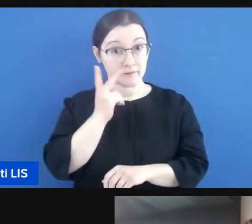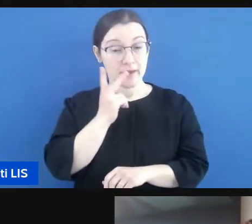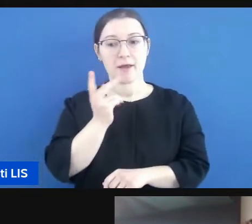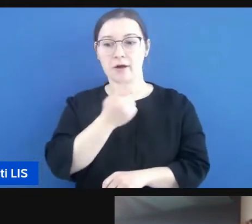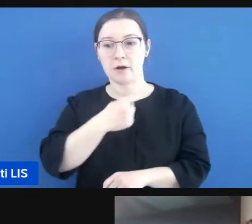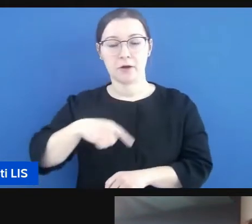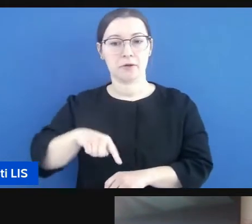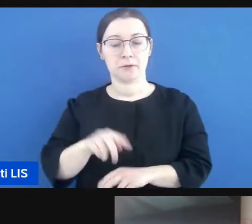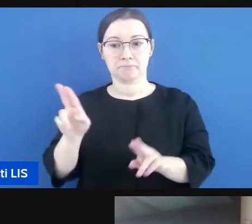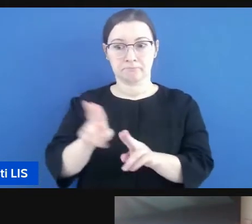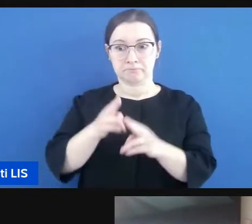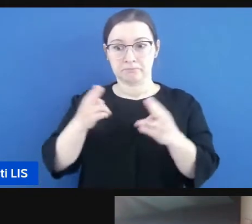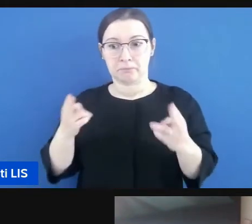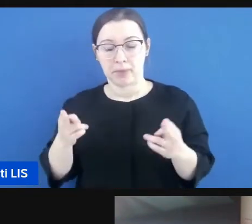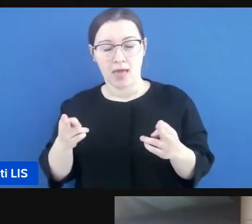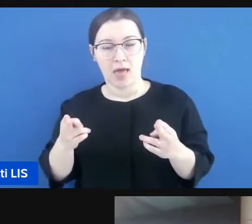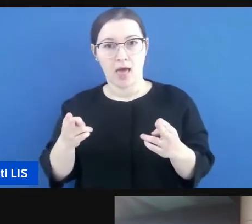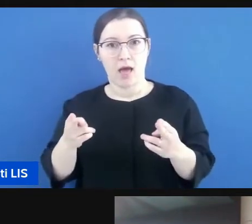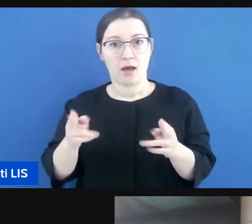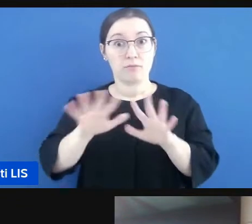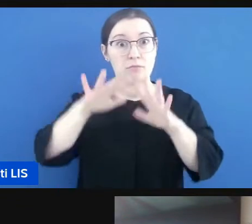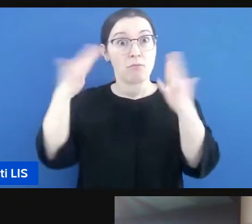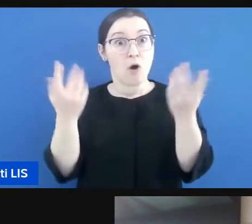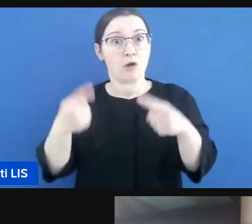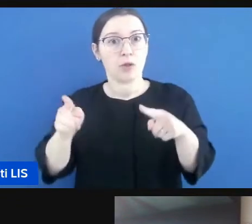appunto immersi in